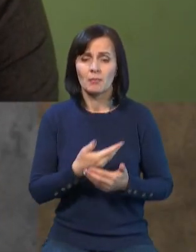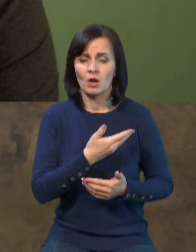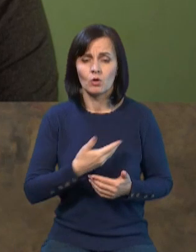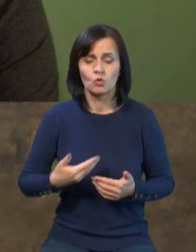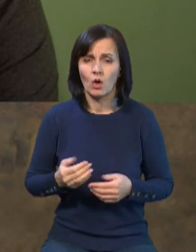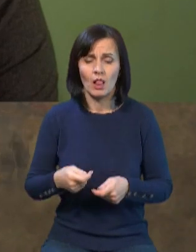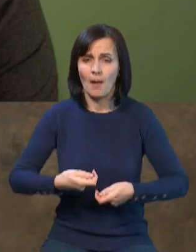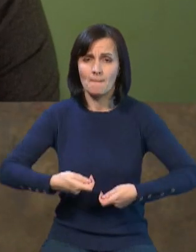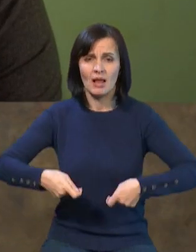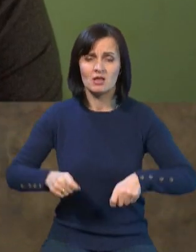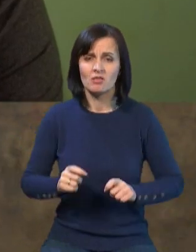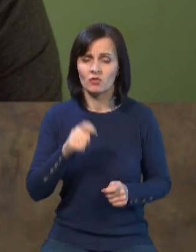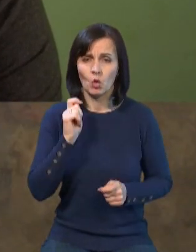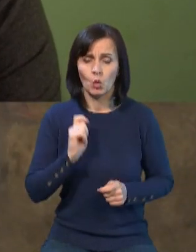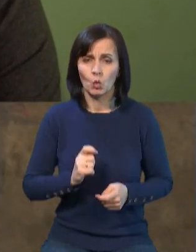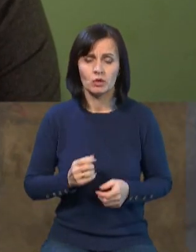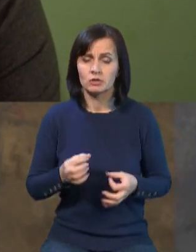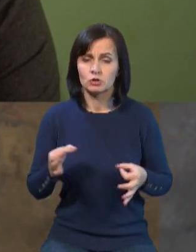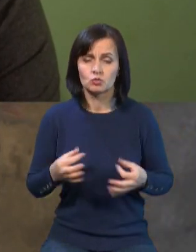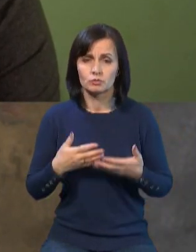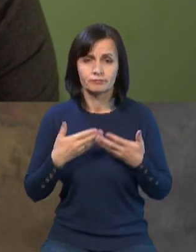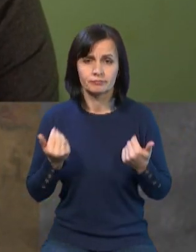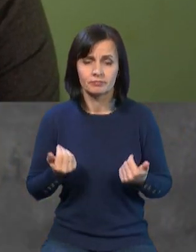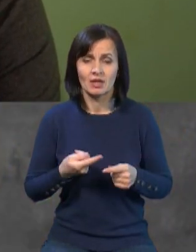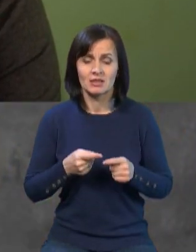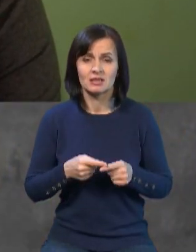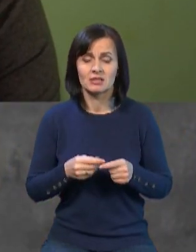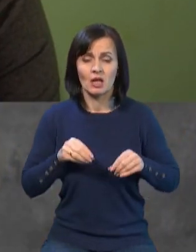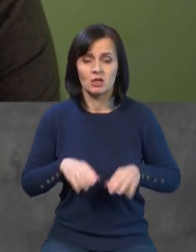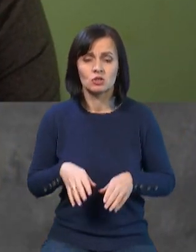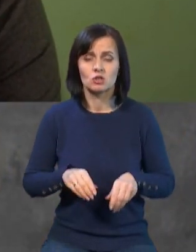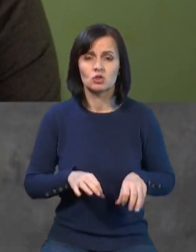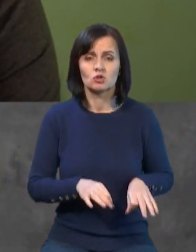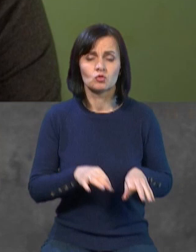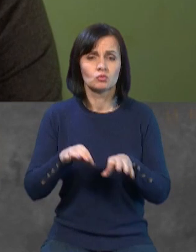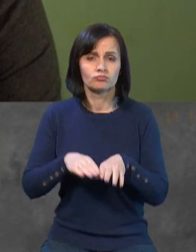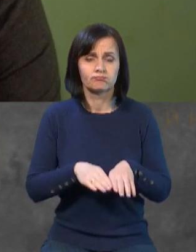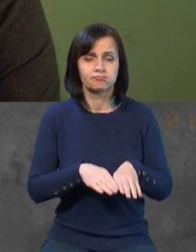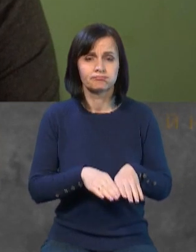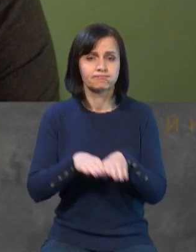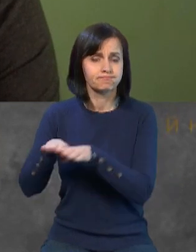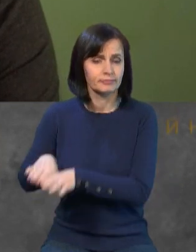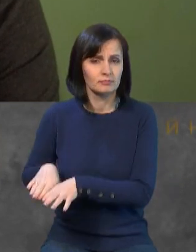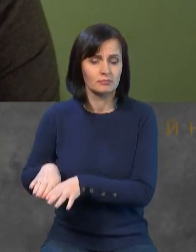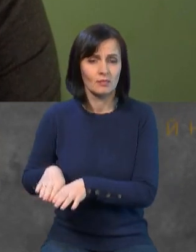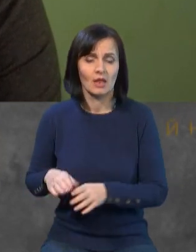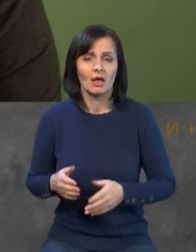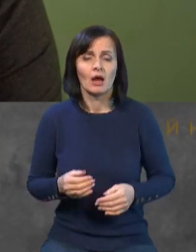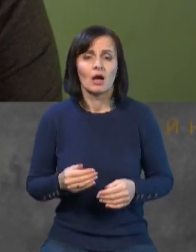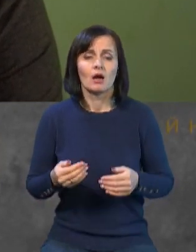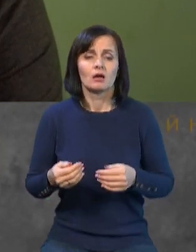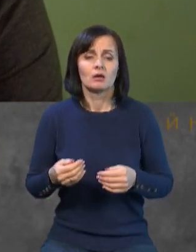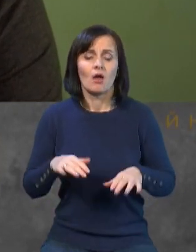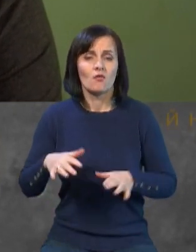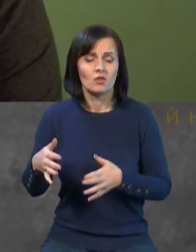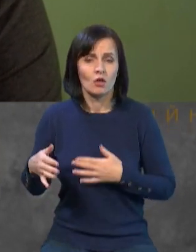це рішення було відкладено на невизначений час. Але відбувається розмова між Шольцем та Байденом, після якого петріоти